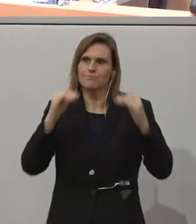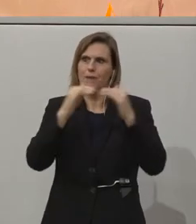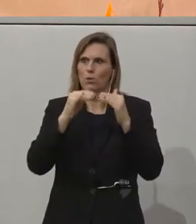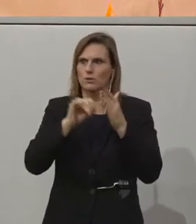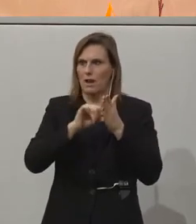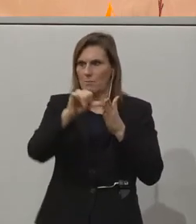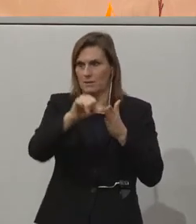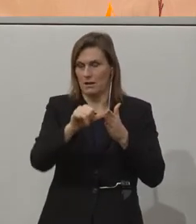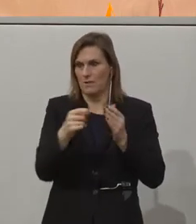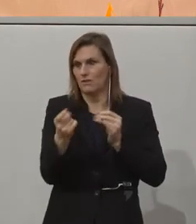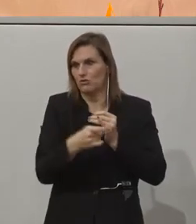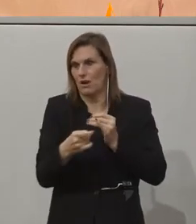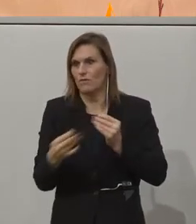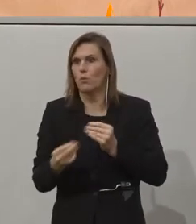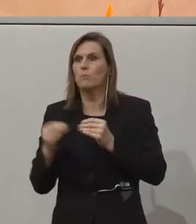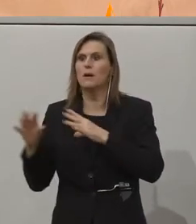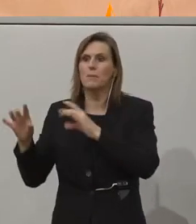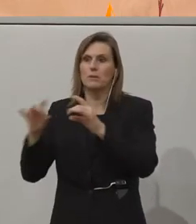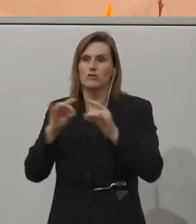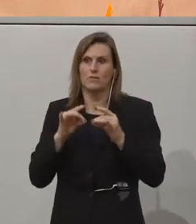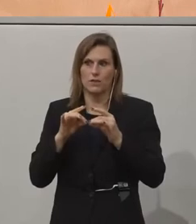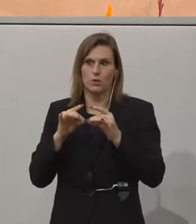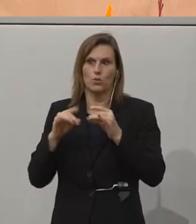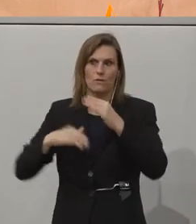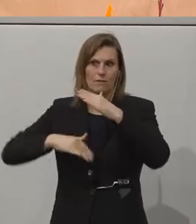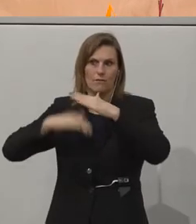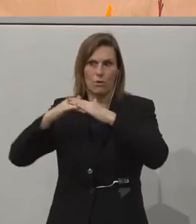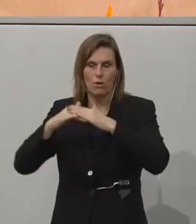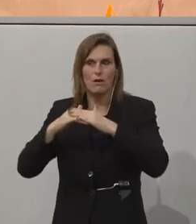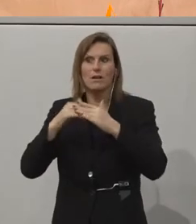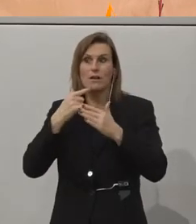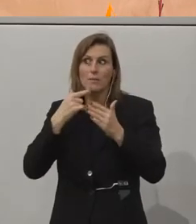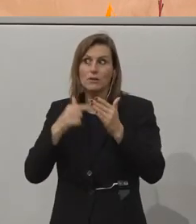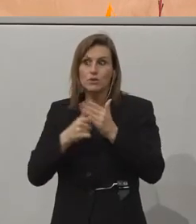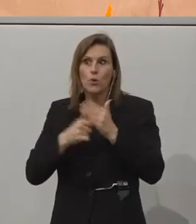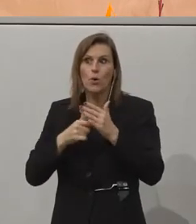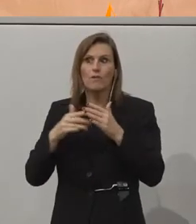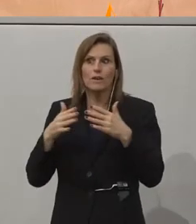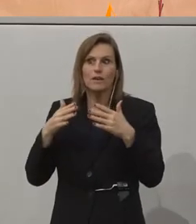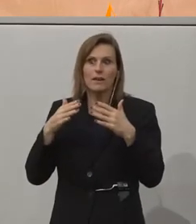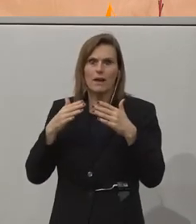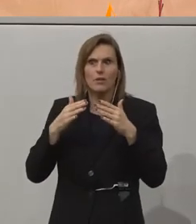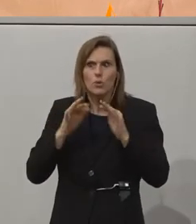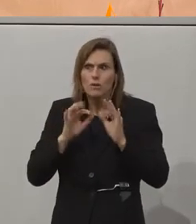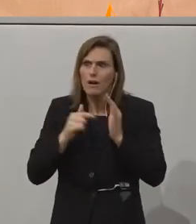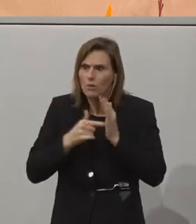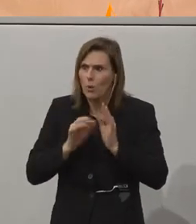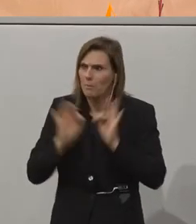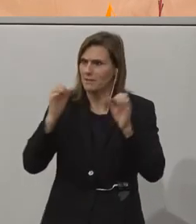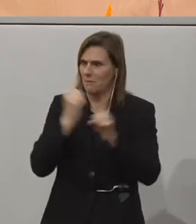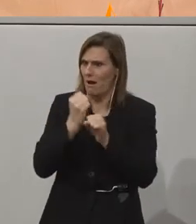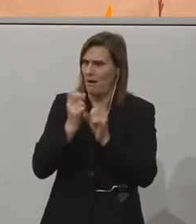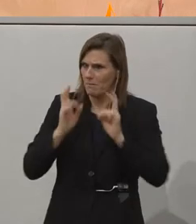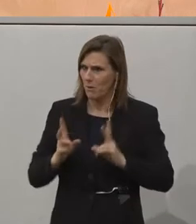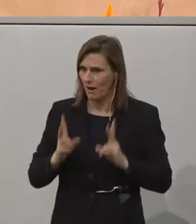weil sie die Beschäftigungsquote tatsächlich erfüllt. Das heißt, ist Room for Improvement. Und aus diesem Grunde ist es mir so wichtig,